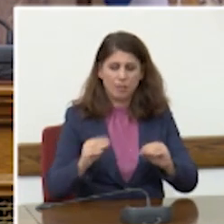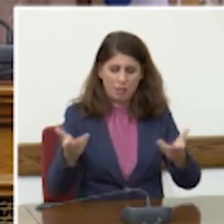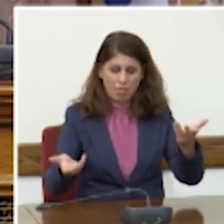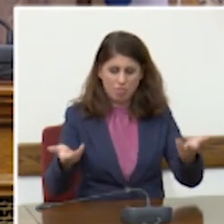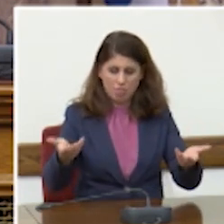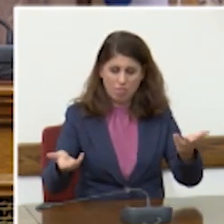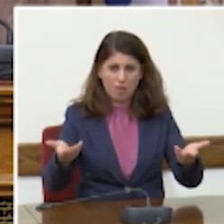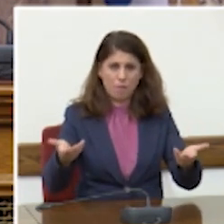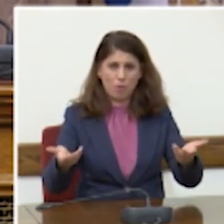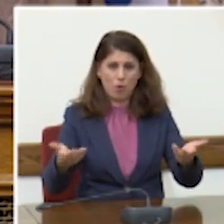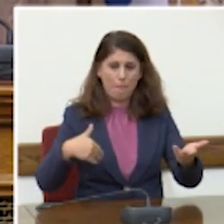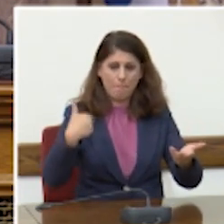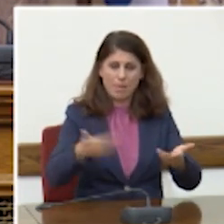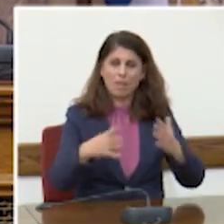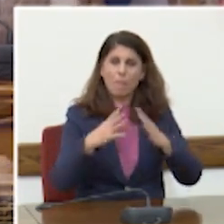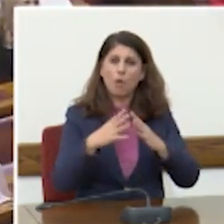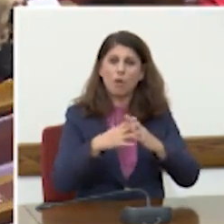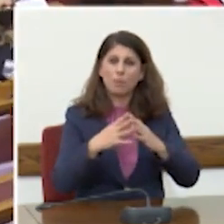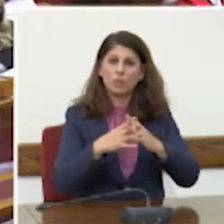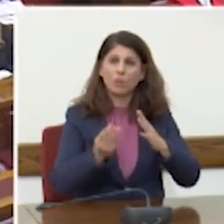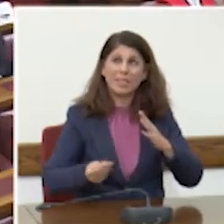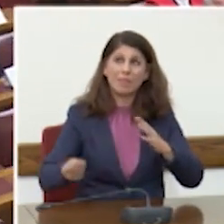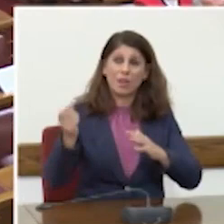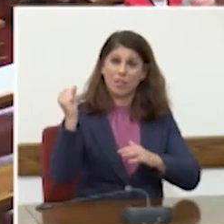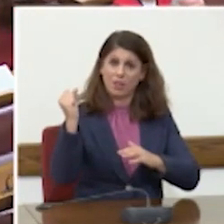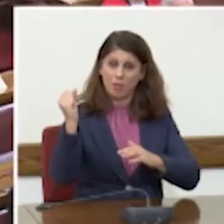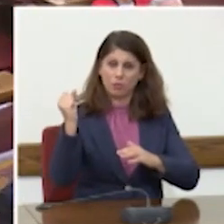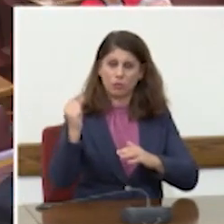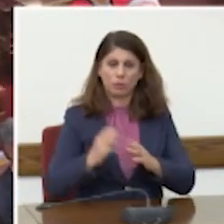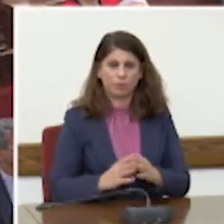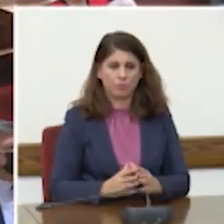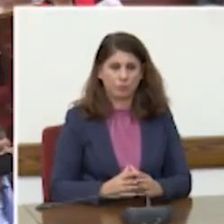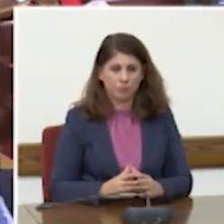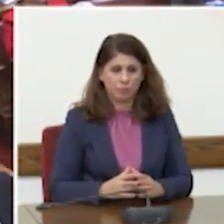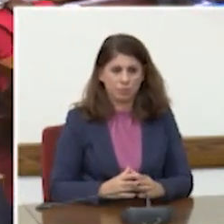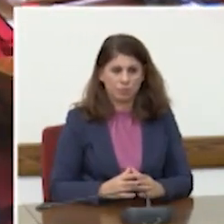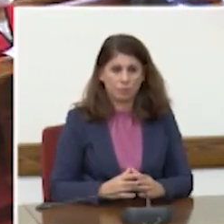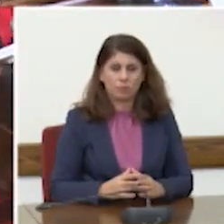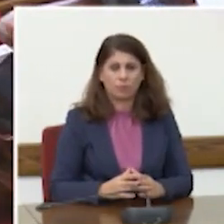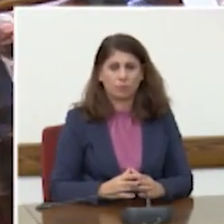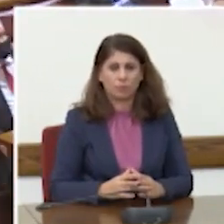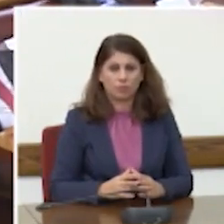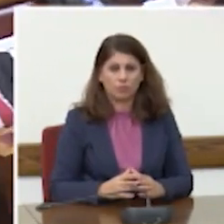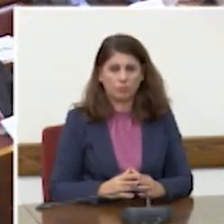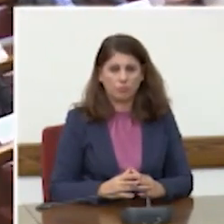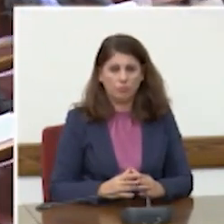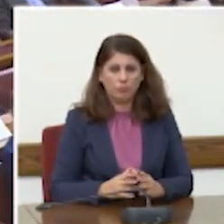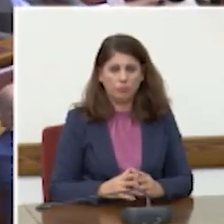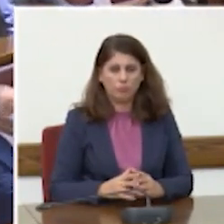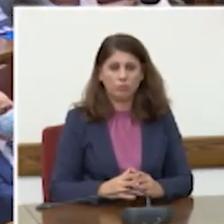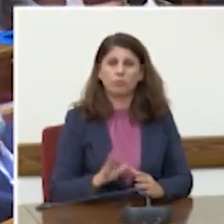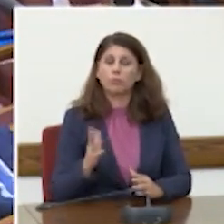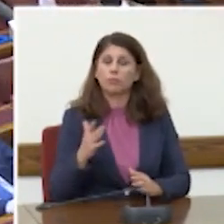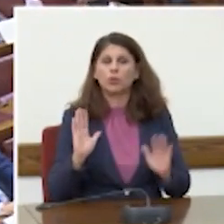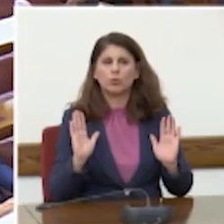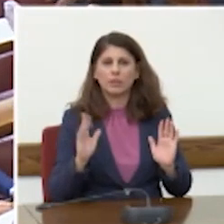μεταπολεμικών υπερδυνάμεων, ούτε γιατί στο μεταξύ έχουν αναδειθεί